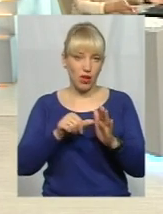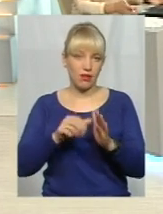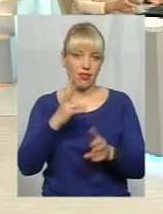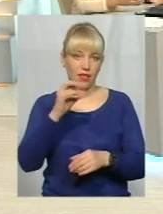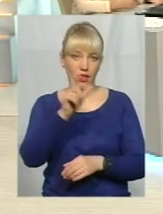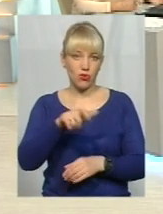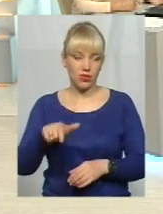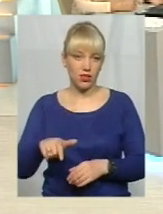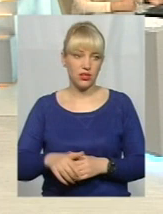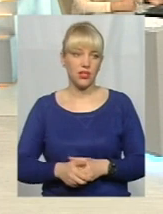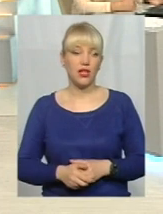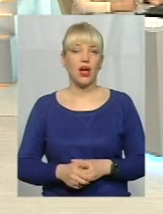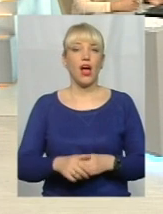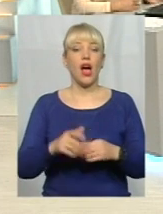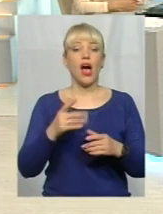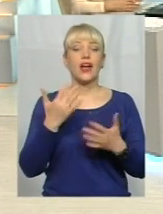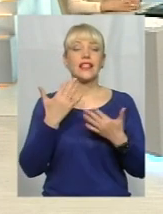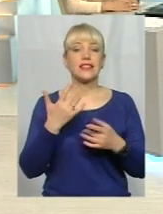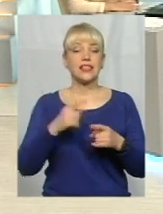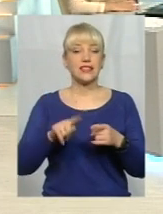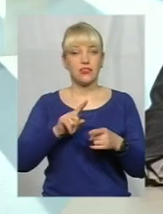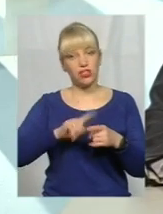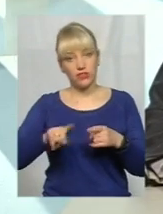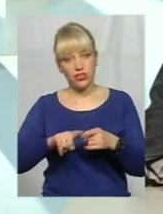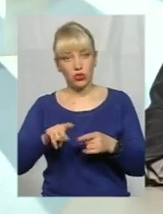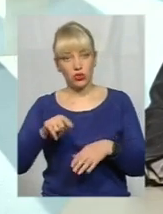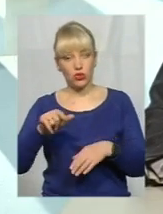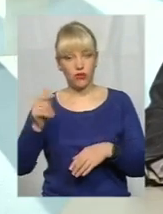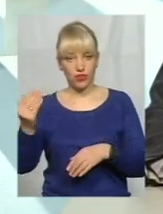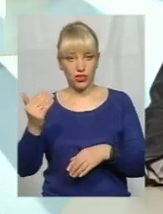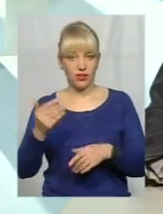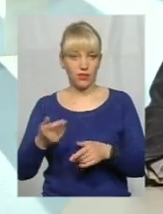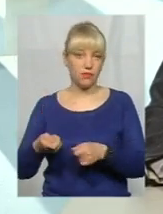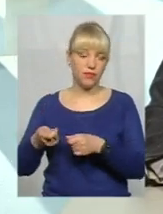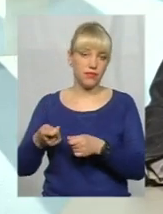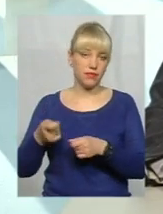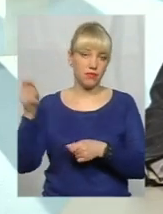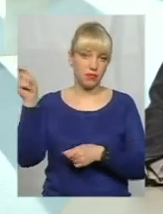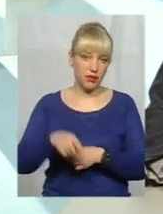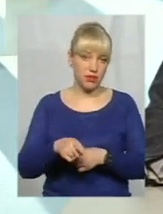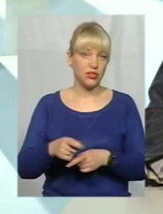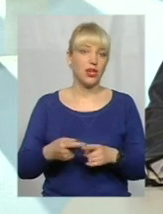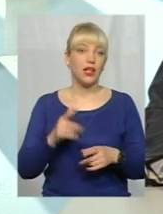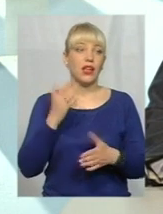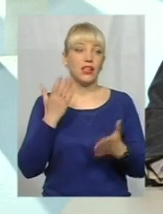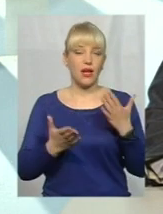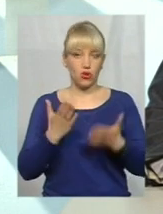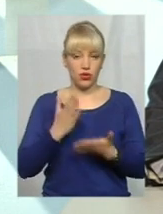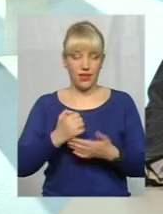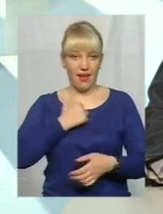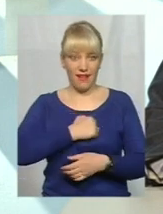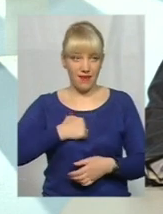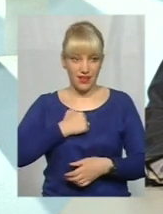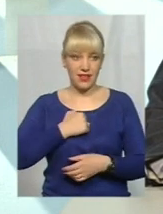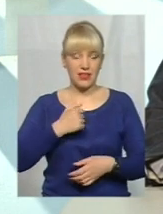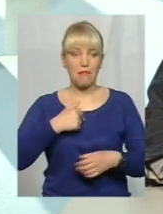за цей час може собака ще комусь спричинити це? Наскільки швидко реагує спецкомунтранс? Якщо йде прояв агресії, то